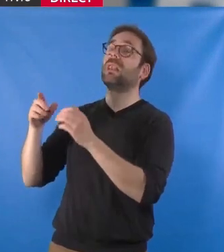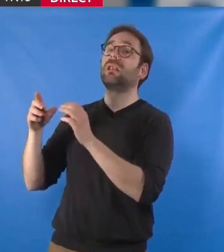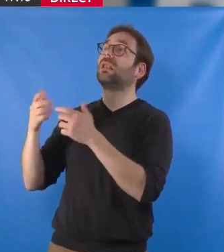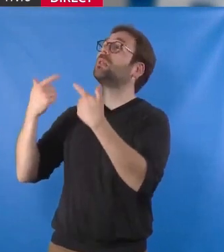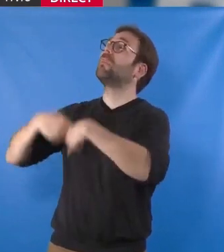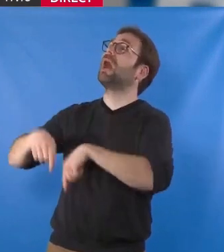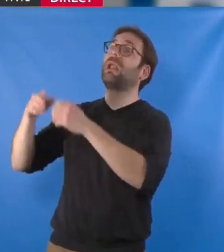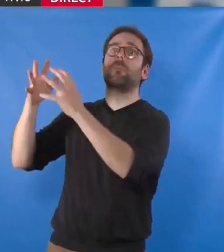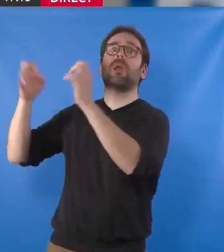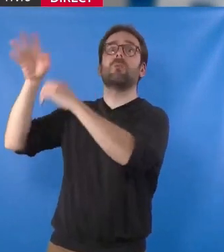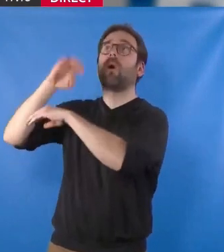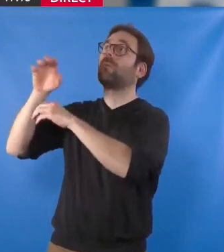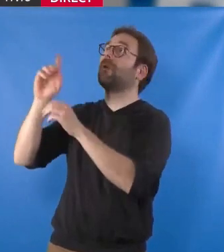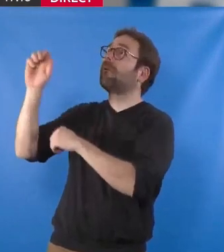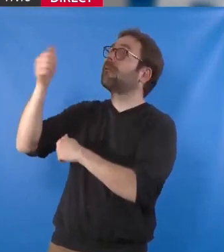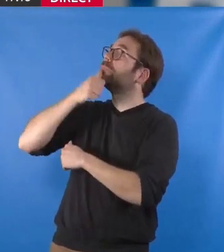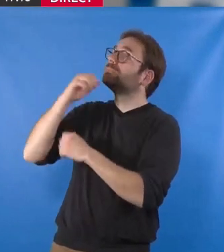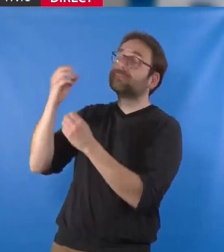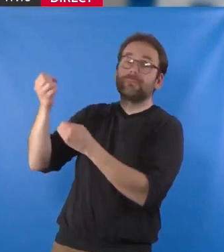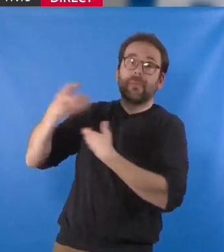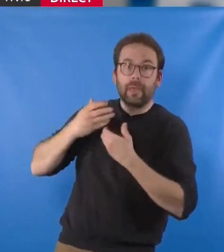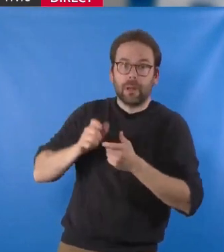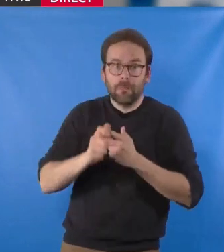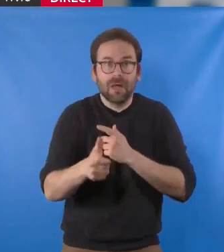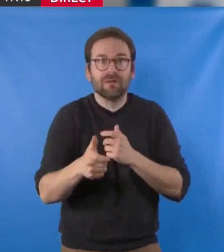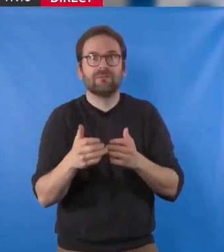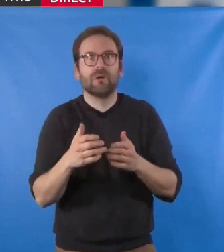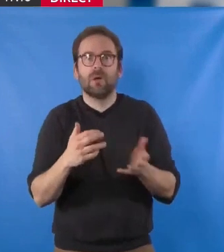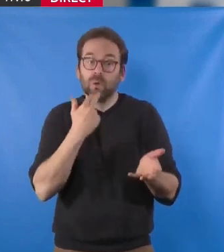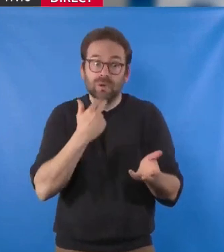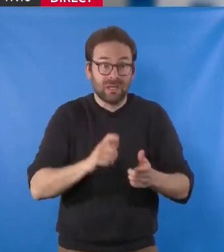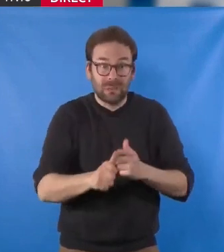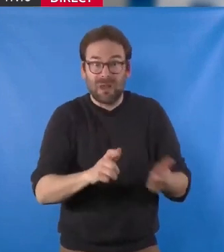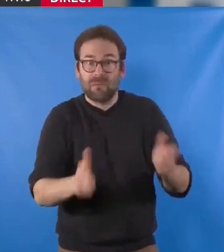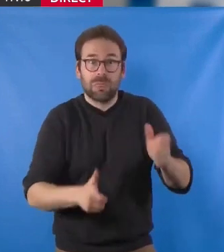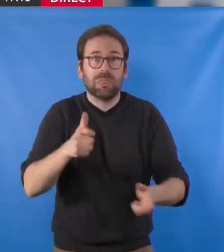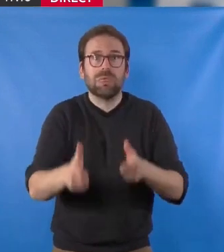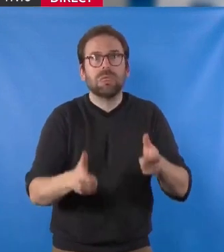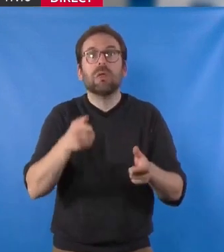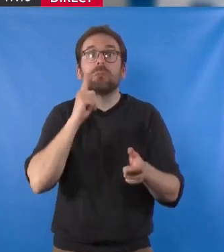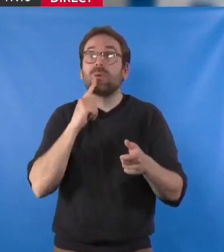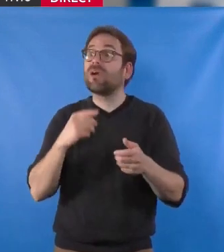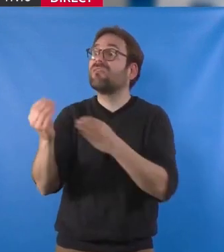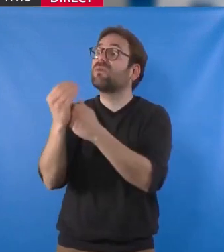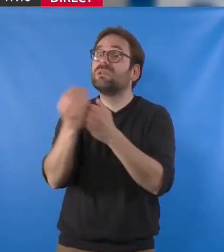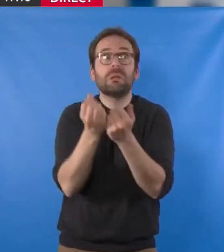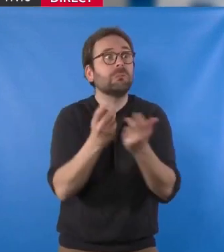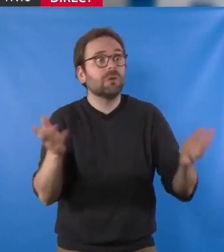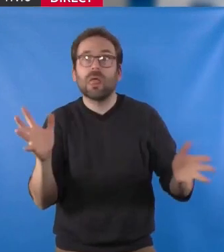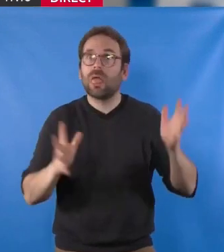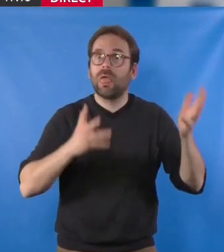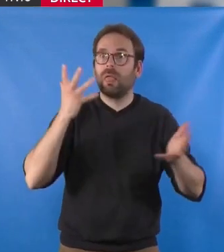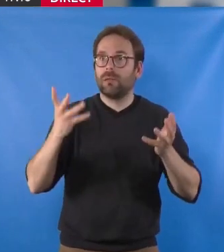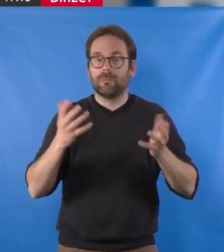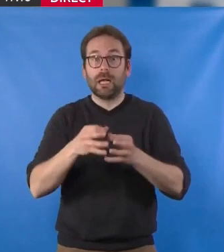Parlement, avec les conséquences catastrophiques subies par les usagers, qui, noyés dans ces ordres de fournisseurs d'énergie, ont